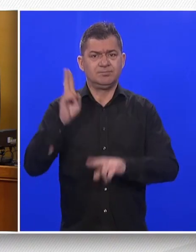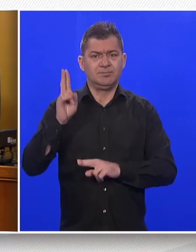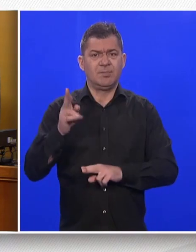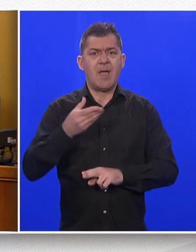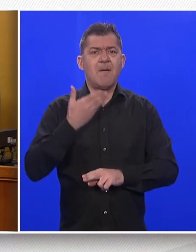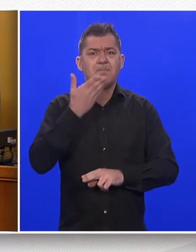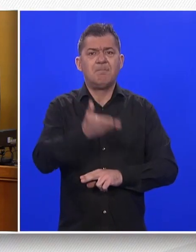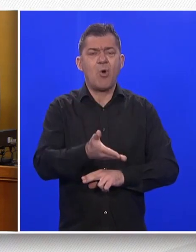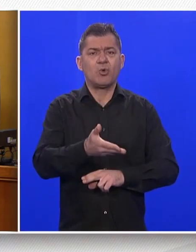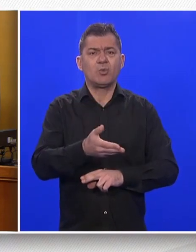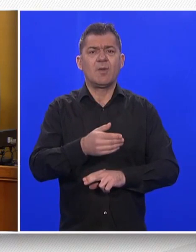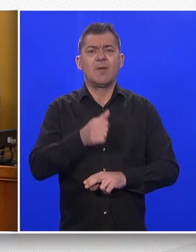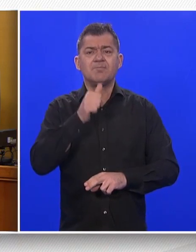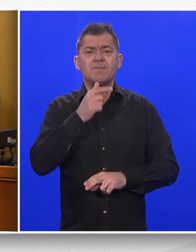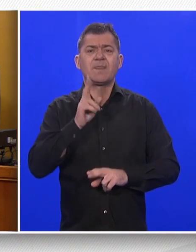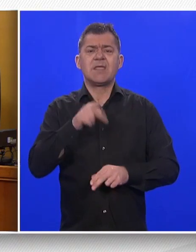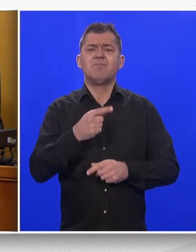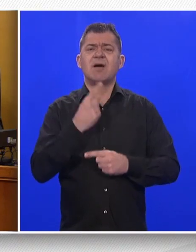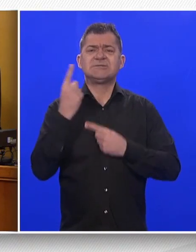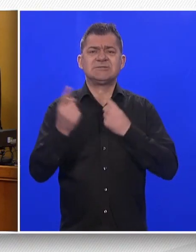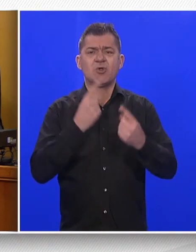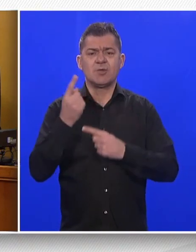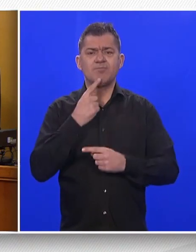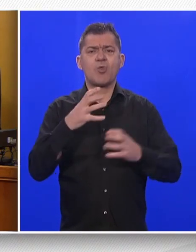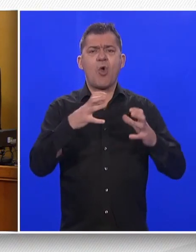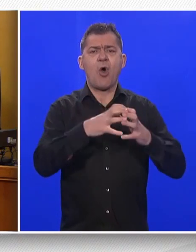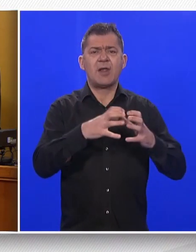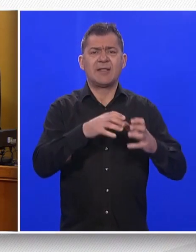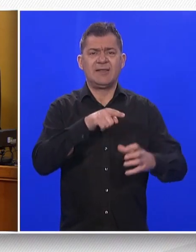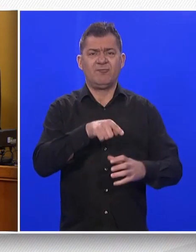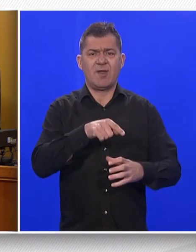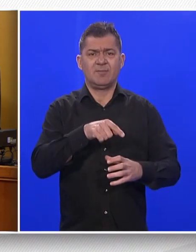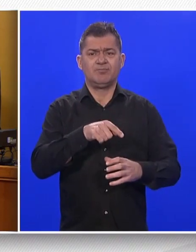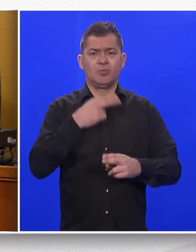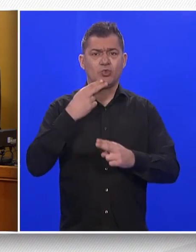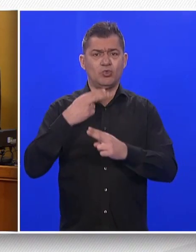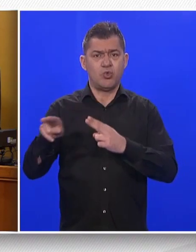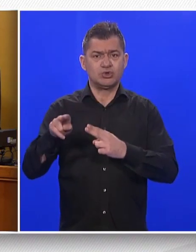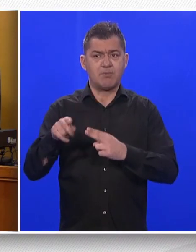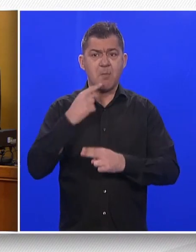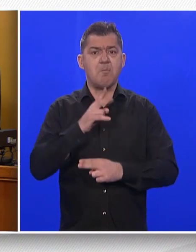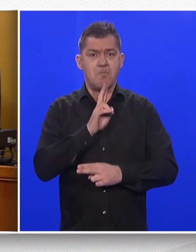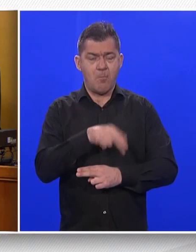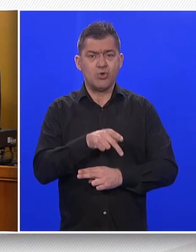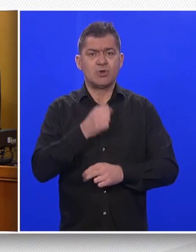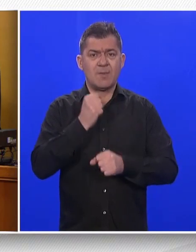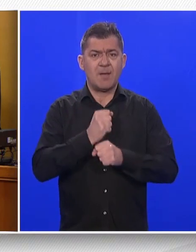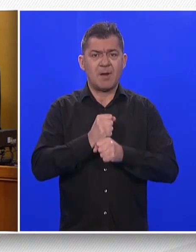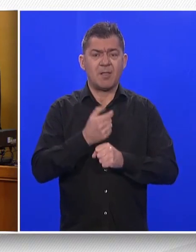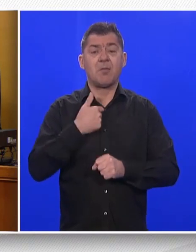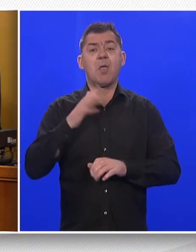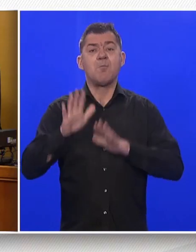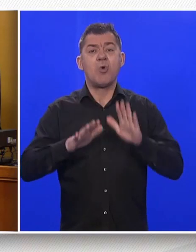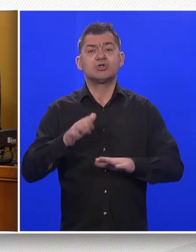situacija u kojima su kolektivne zapravo tužbe vjerovatno je moguće, pa možda možemo